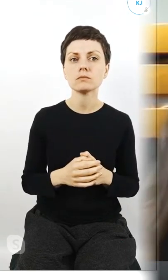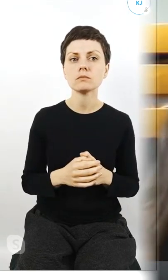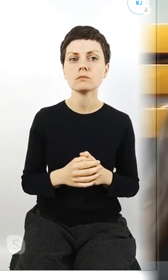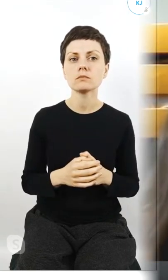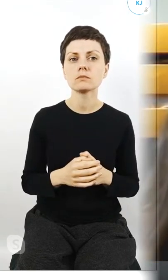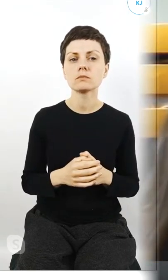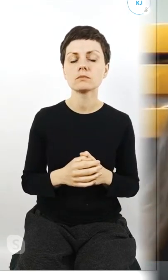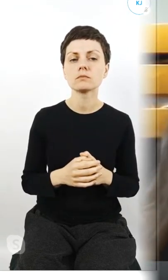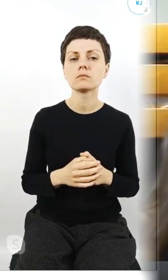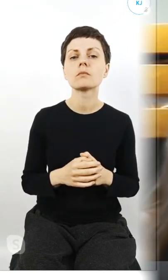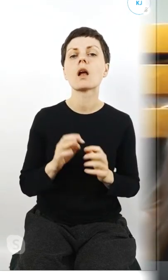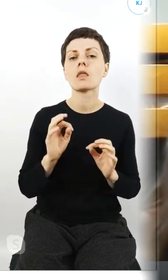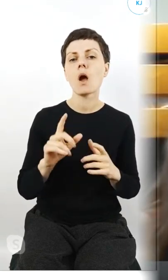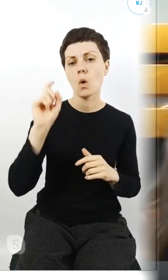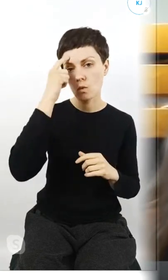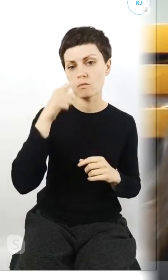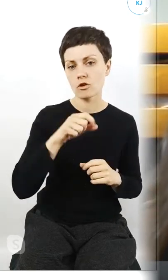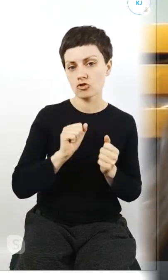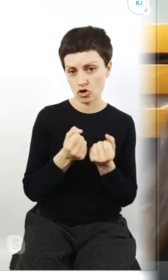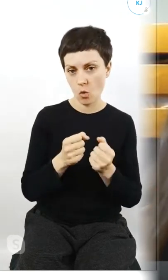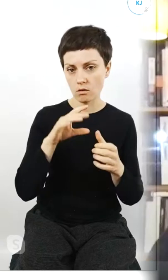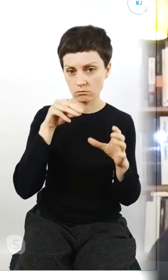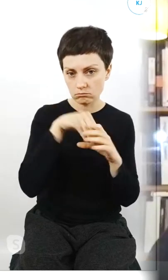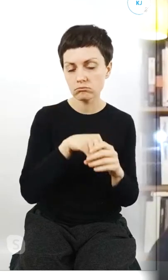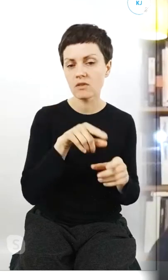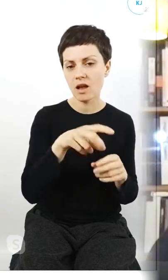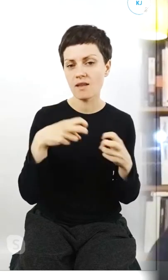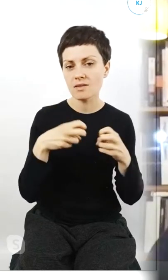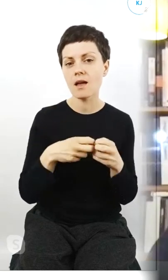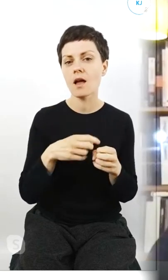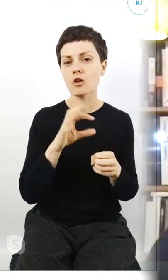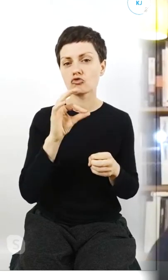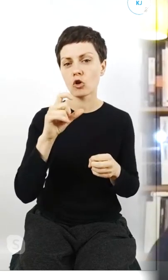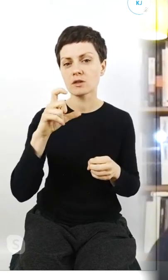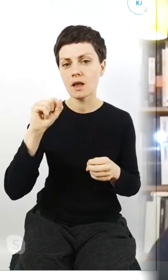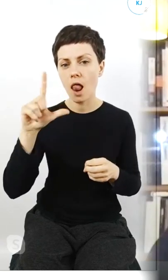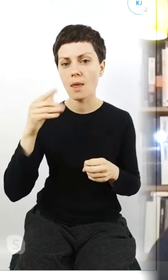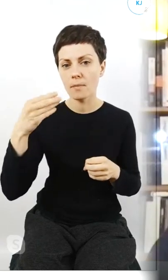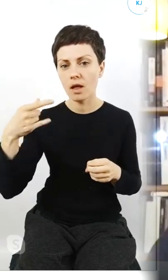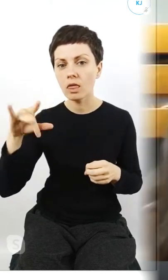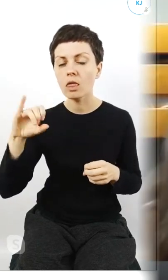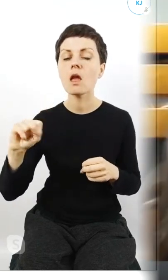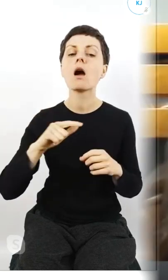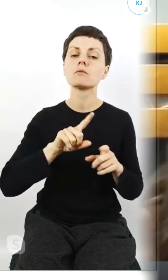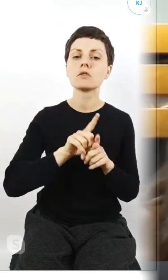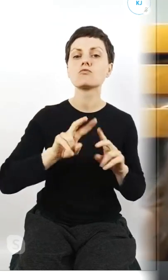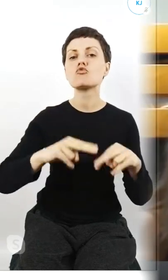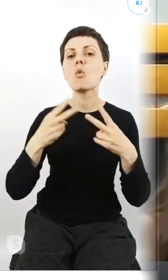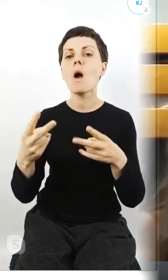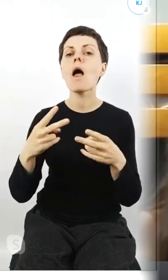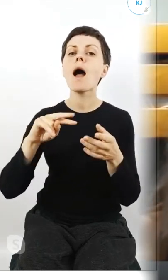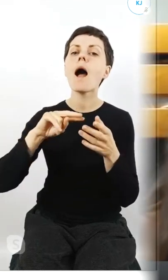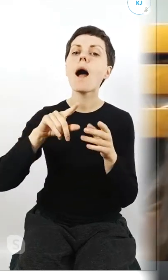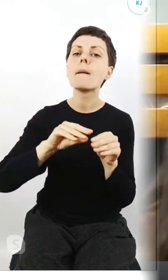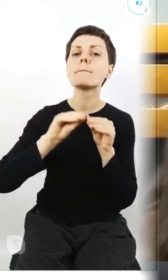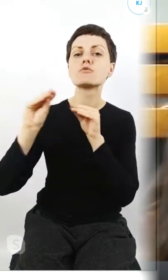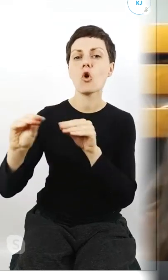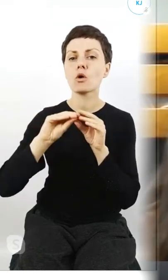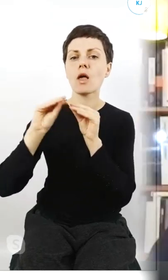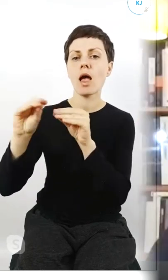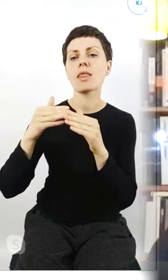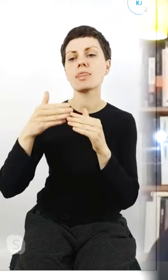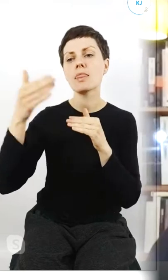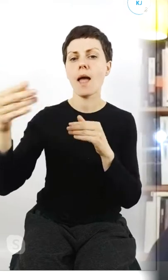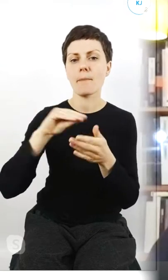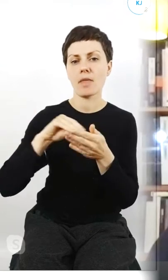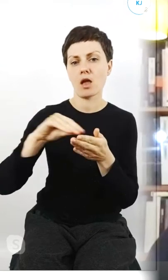No to przede wszystkim działalność w social mediach i przełożenie tych planów na dalsze miesiące. Ok,